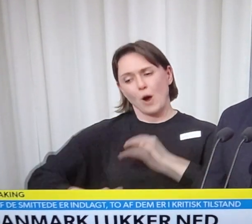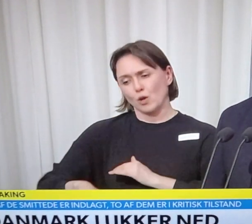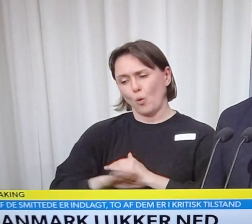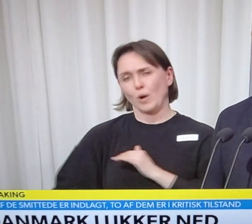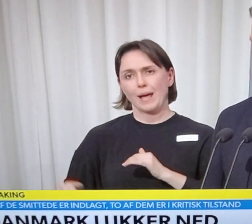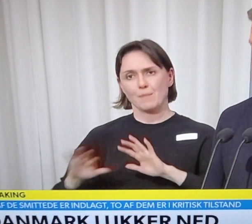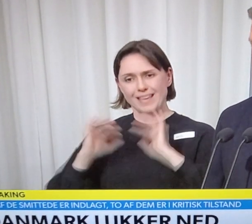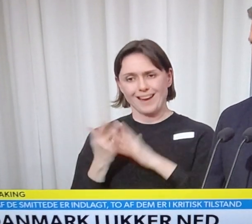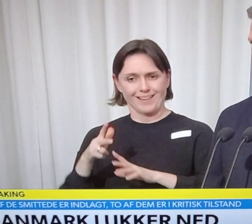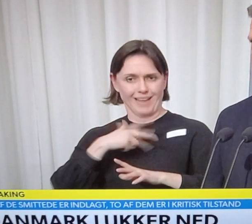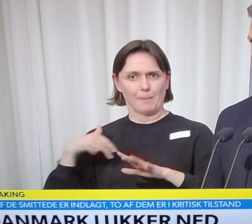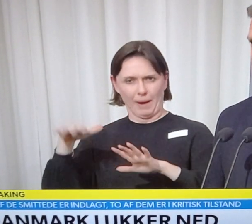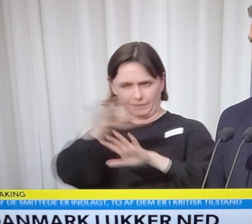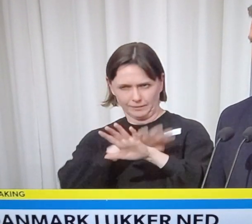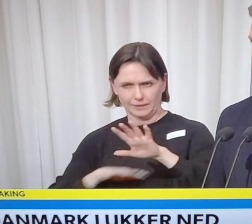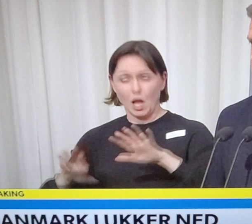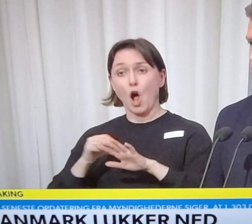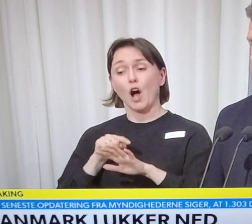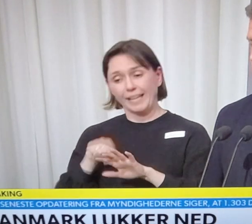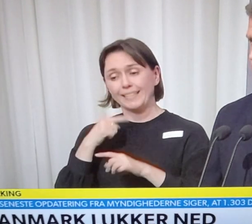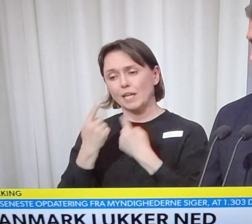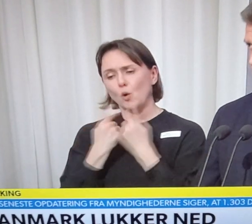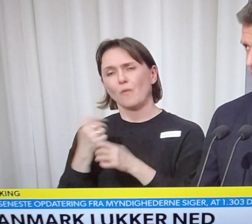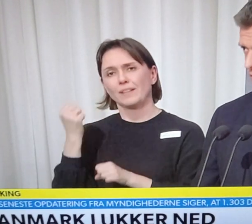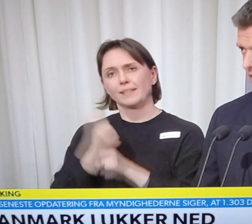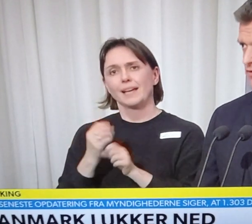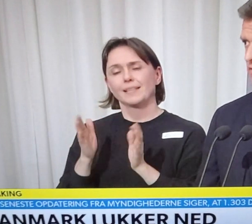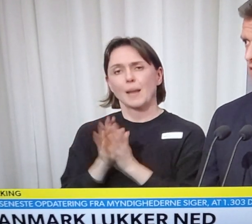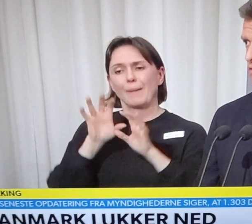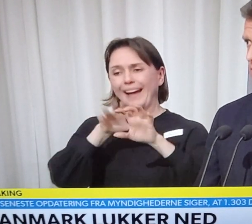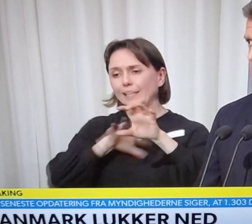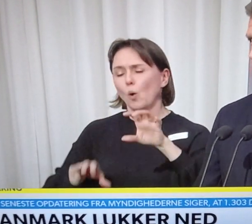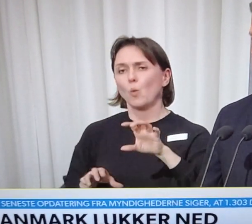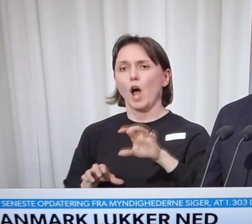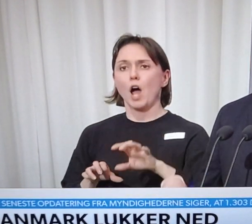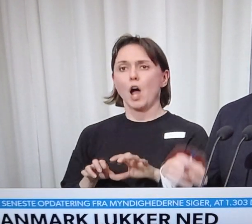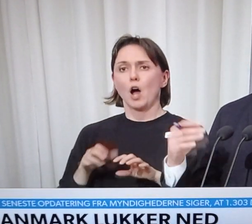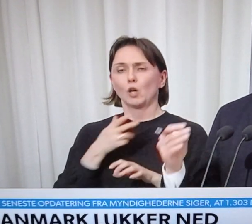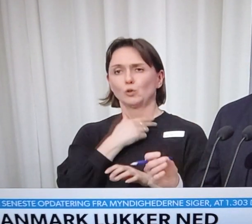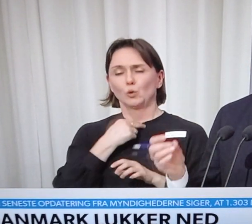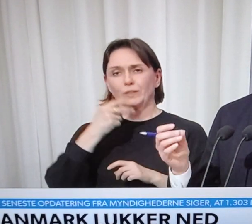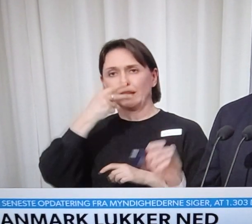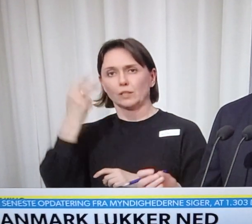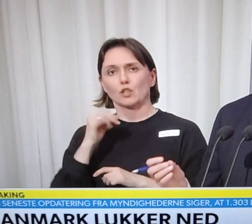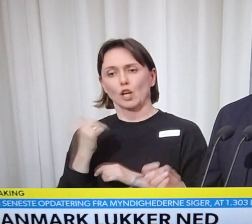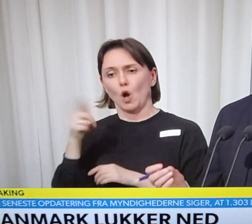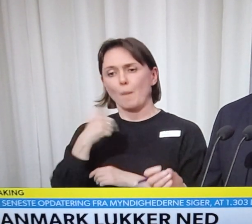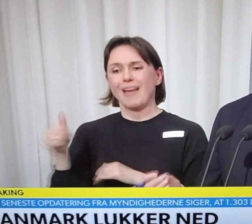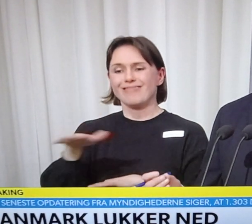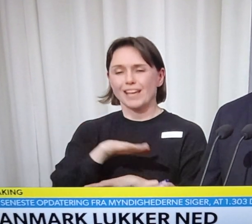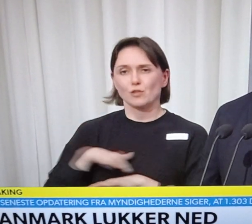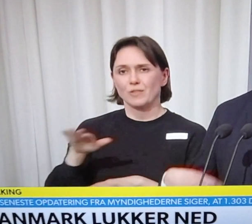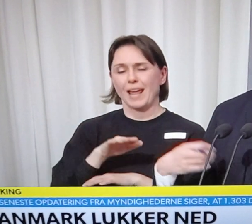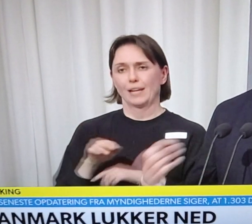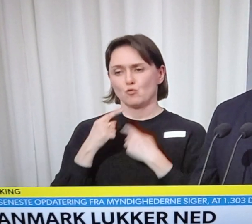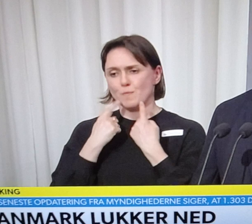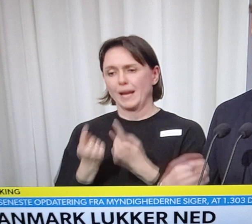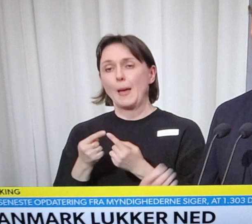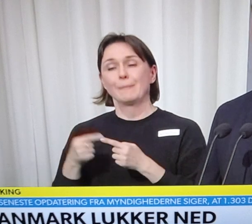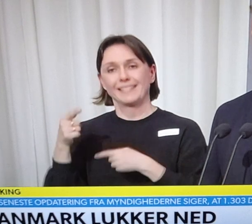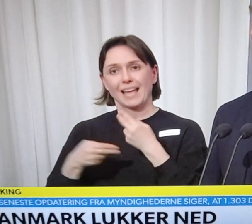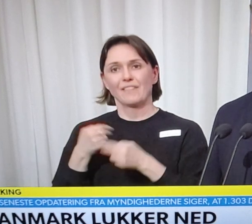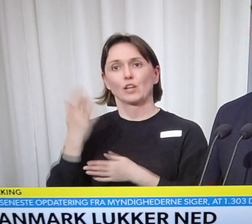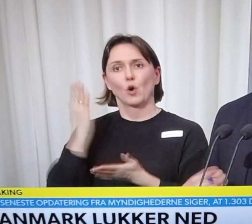Og det er en dialog, vi tager med regioner og sygehusdirektør, der kommer nogle nationale udmeldinger, men det vil stadig være en konkret lægefaglig vurdering og lave den